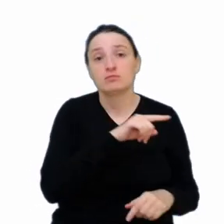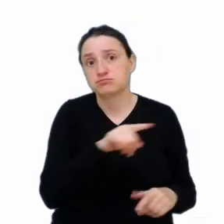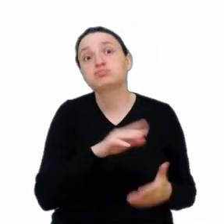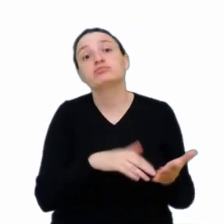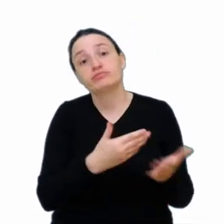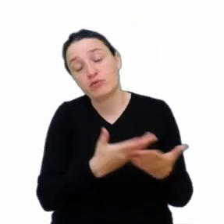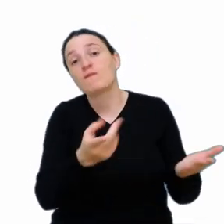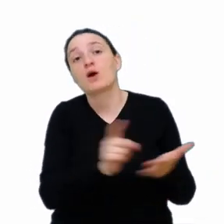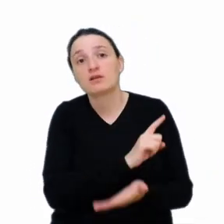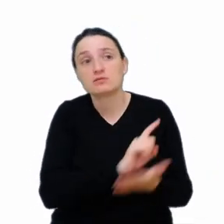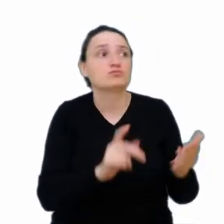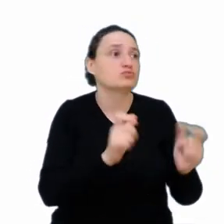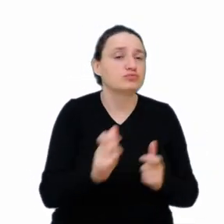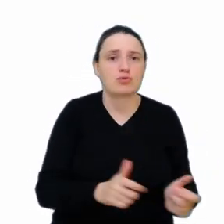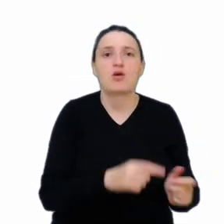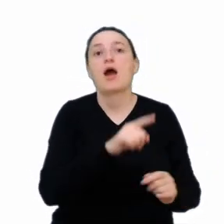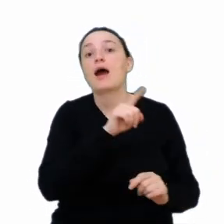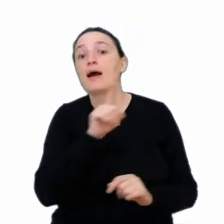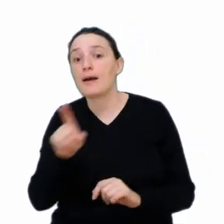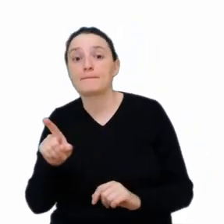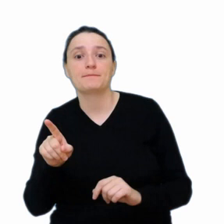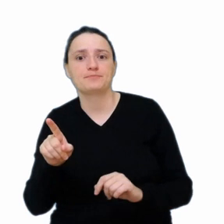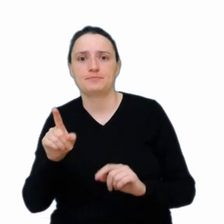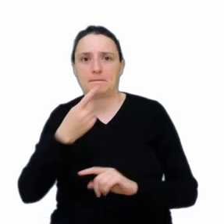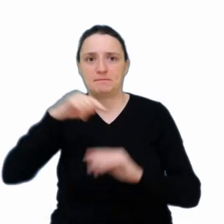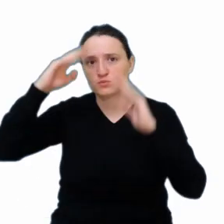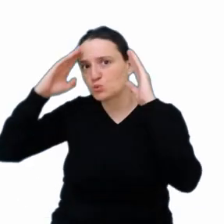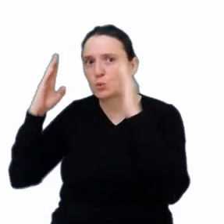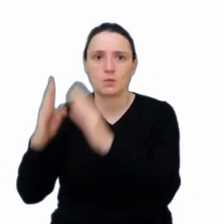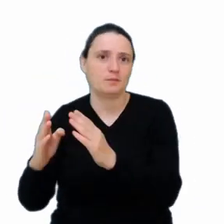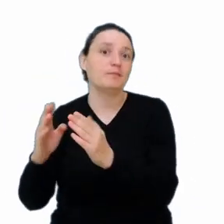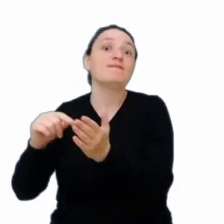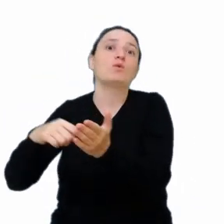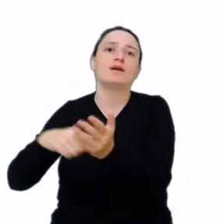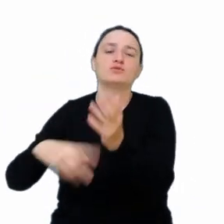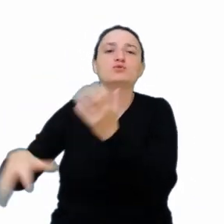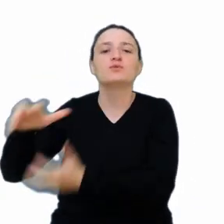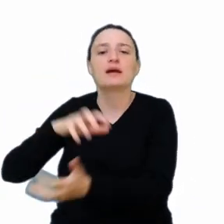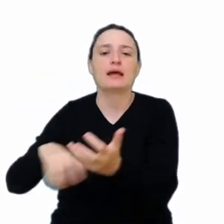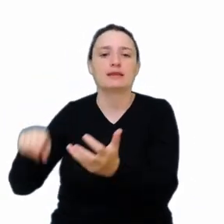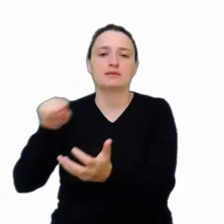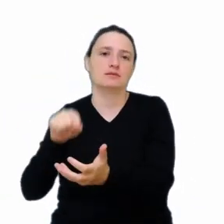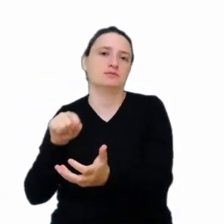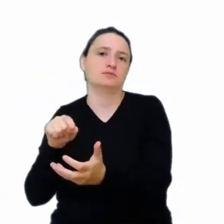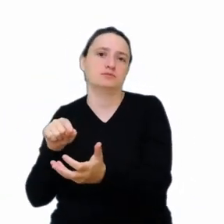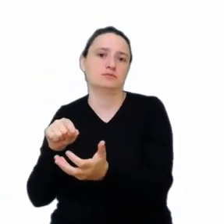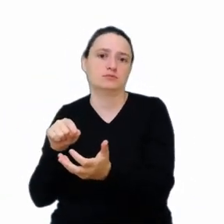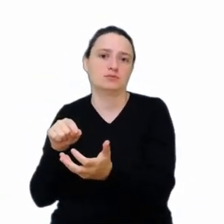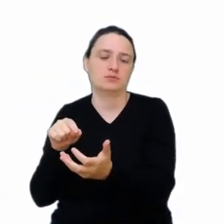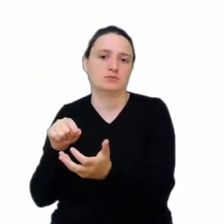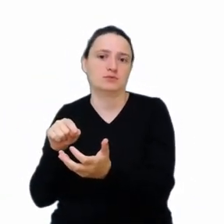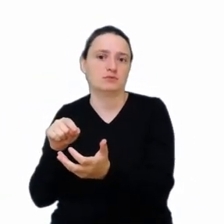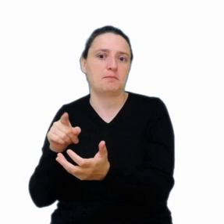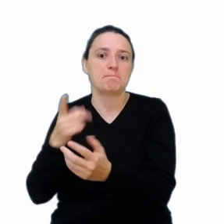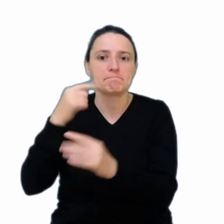chociażby takich, a właśnie nie skupimy się na świecie, którym, znaczy w tym świecie nie występuje taki moment, gdzie my